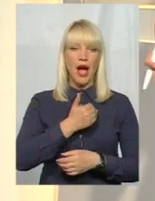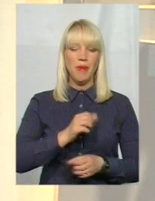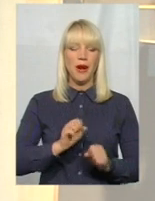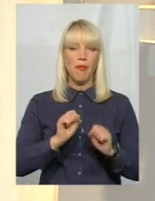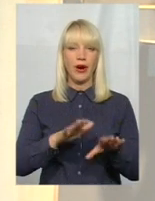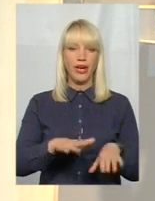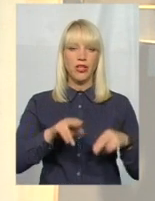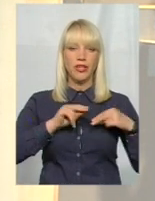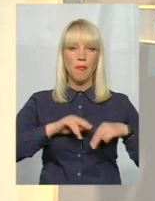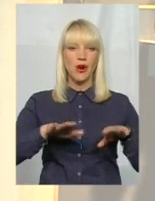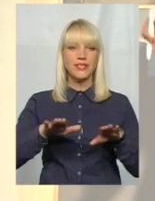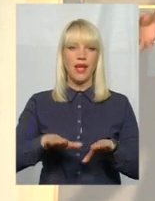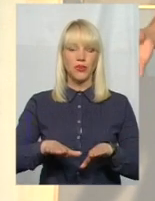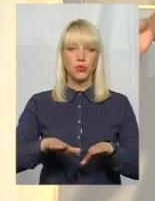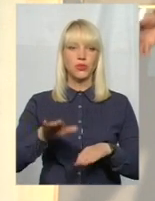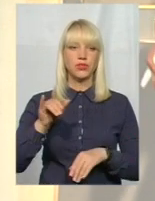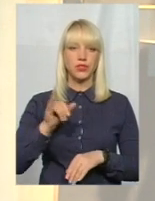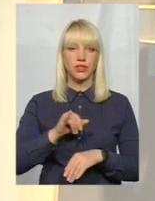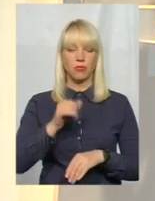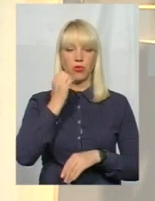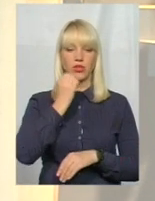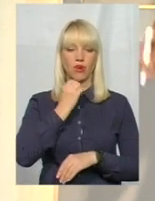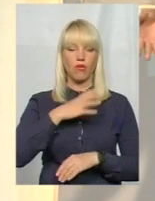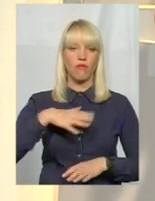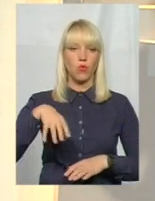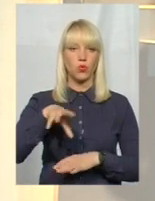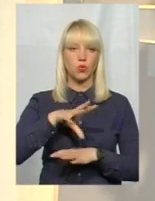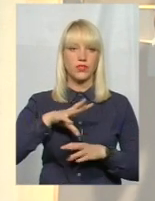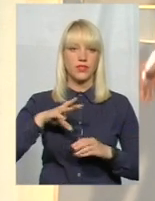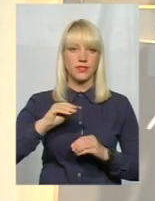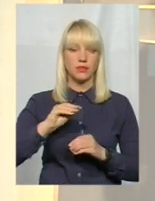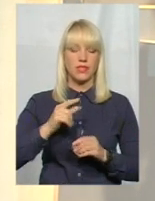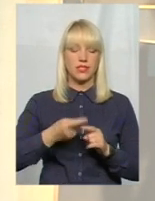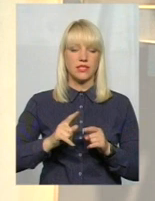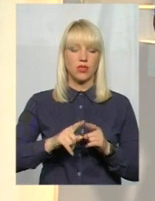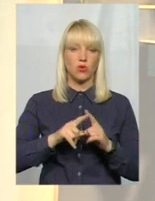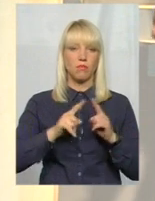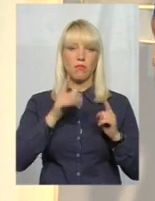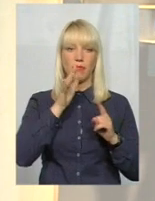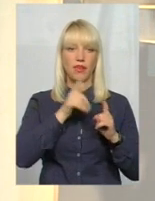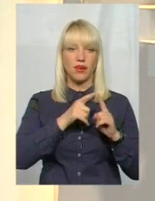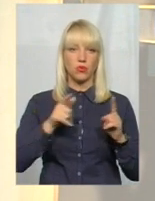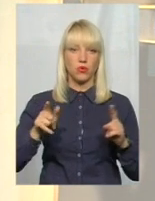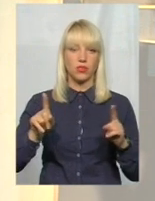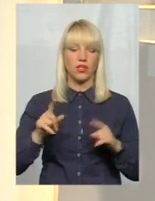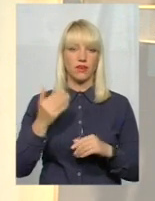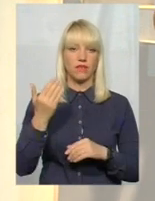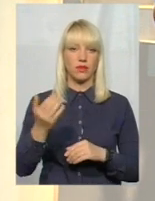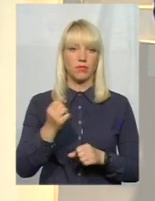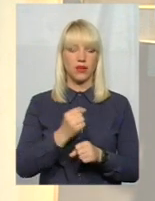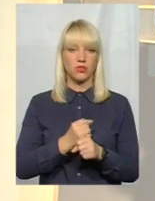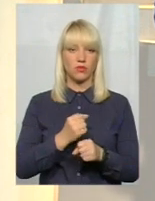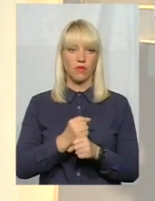посаду і подякував усім за той період, за який він працював. Отож,